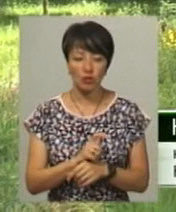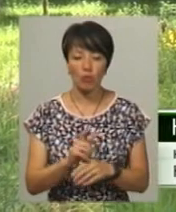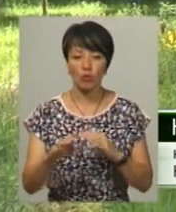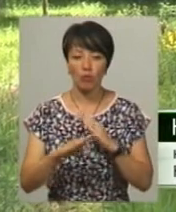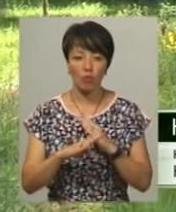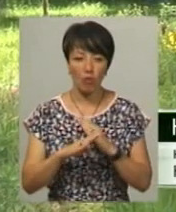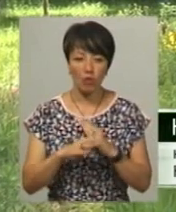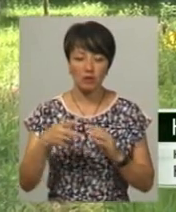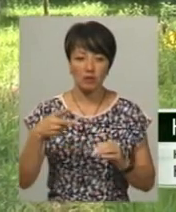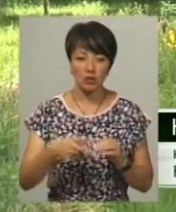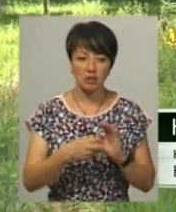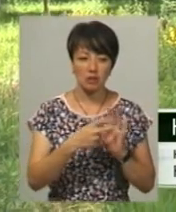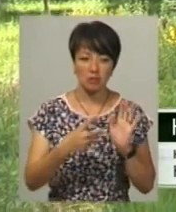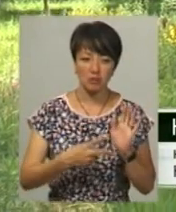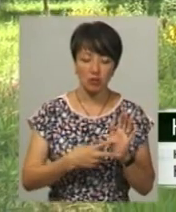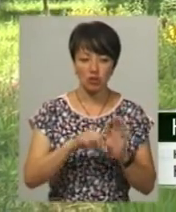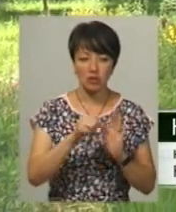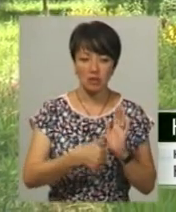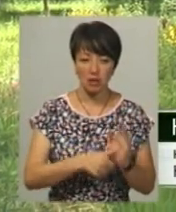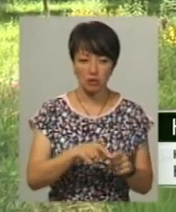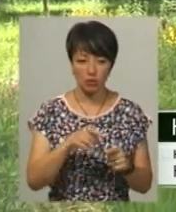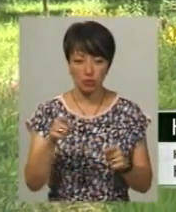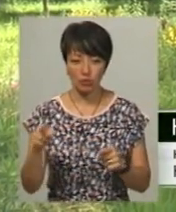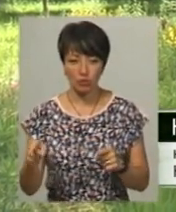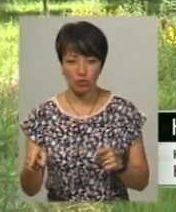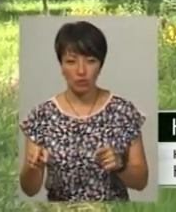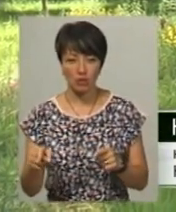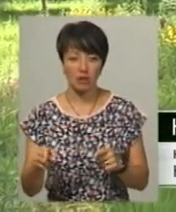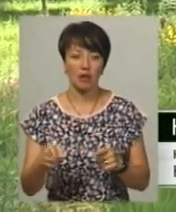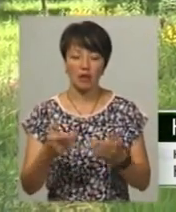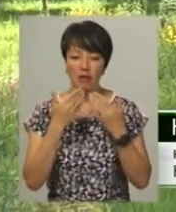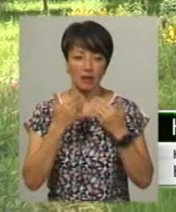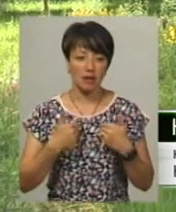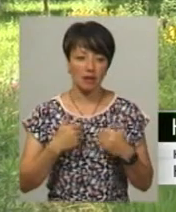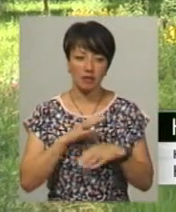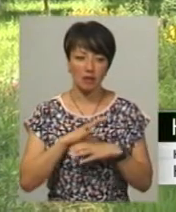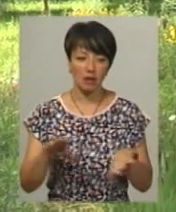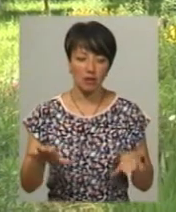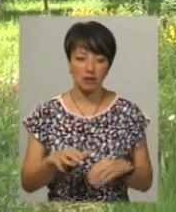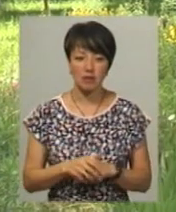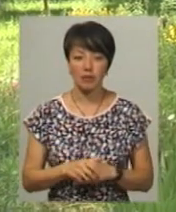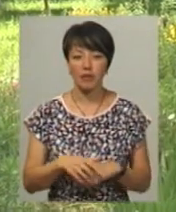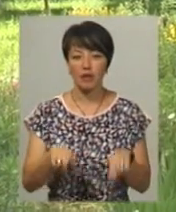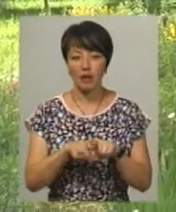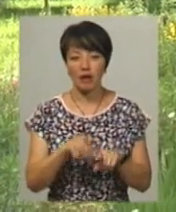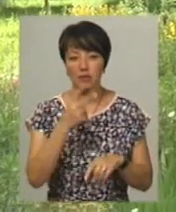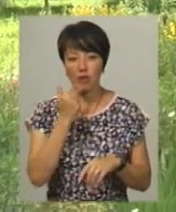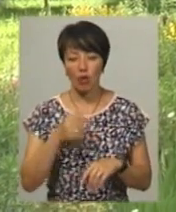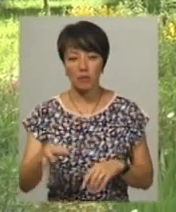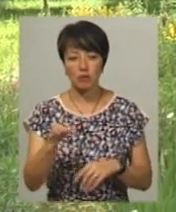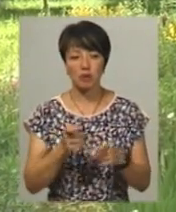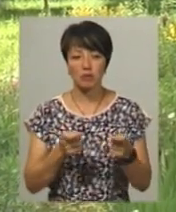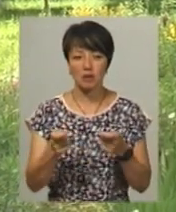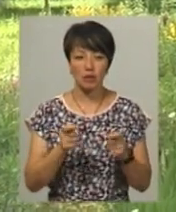допомоги з 2016 року, коли я прийшла на роботу, вони до нас не зверталися. Вони так привикли, вони до обласної